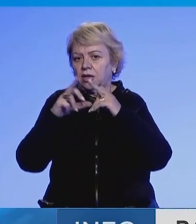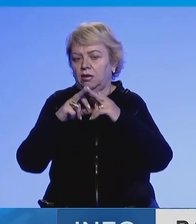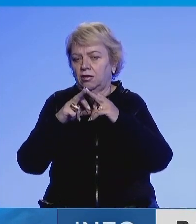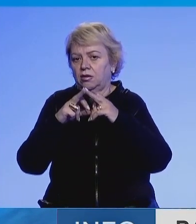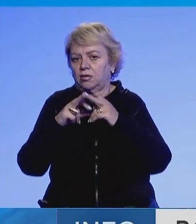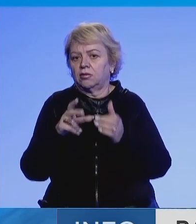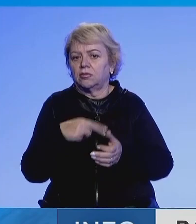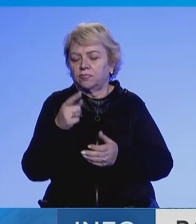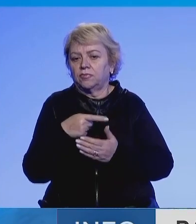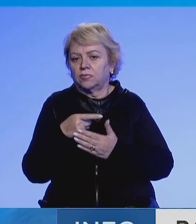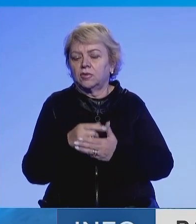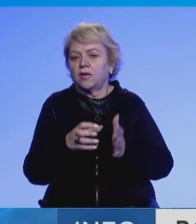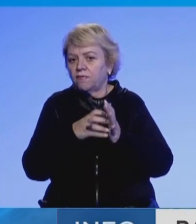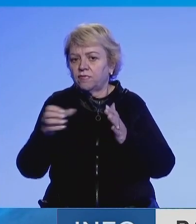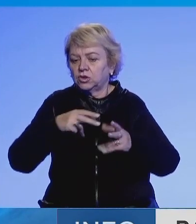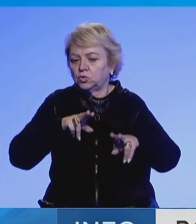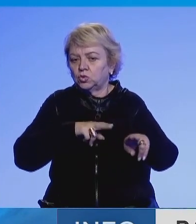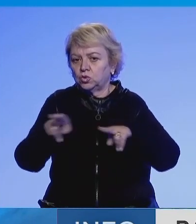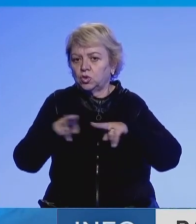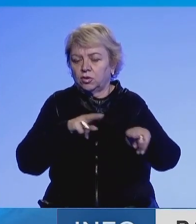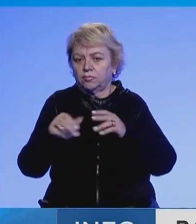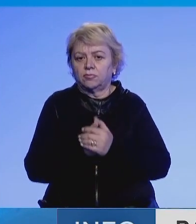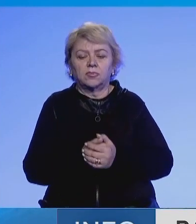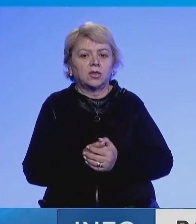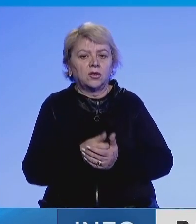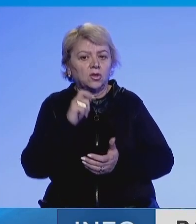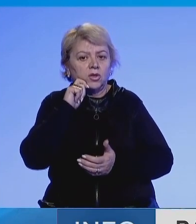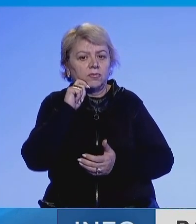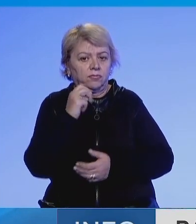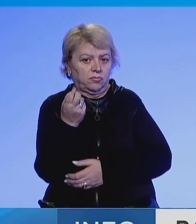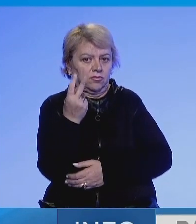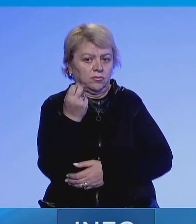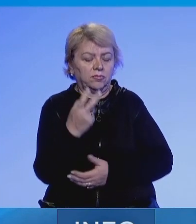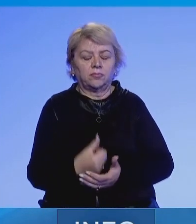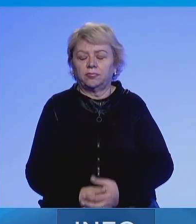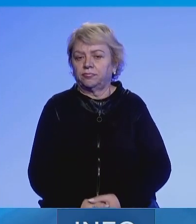për të cilët është duke vazhduar gjyqimi në gjykatën themelore në Prishtin.